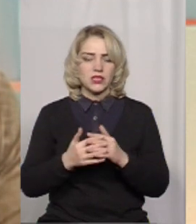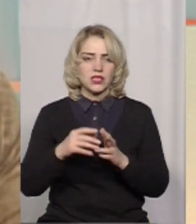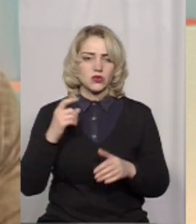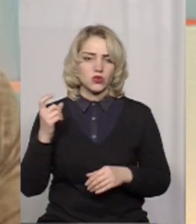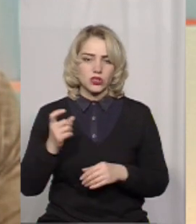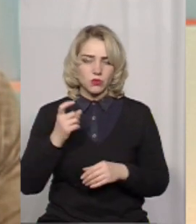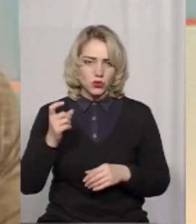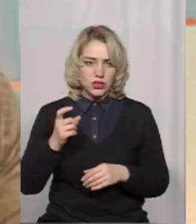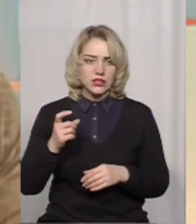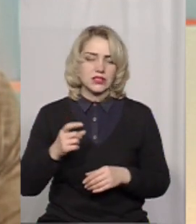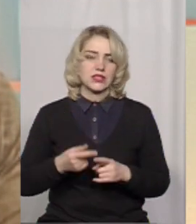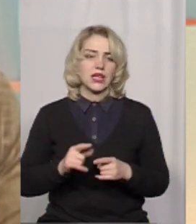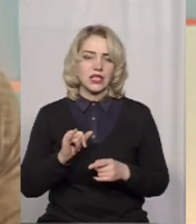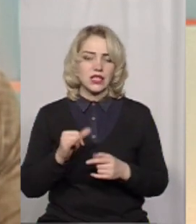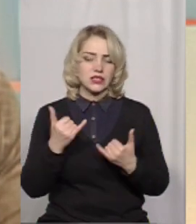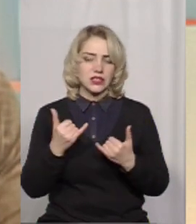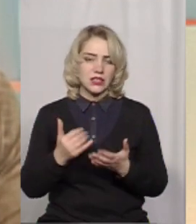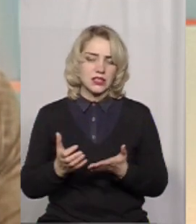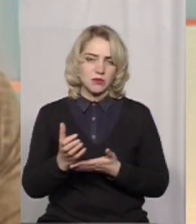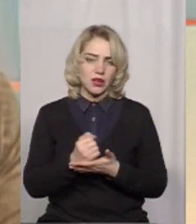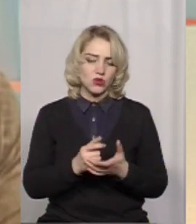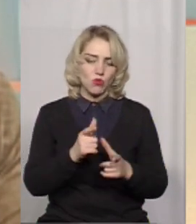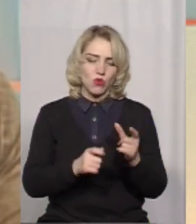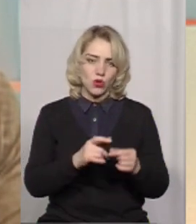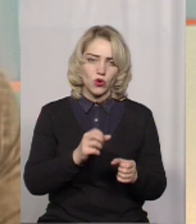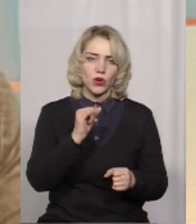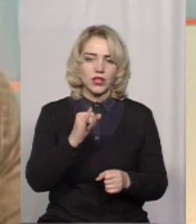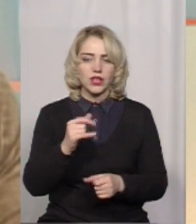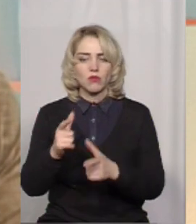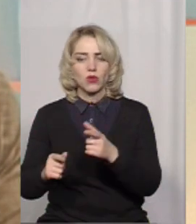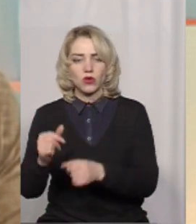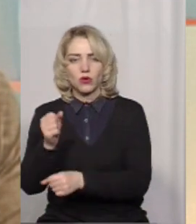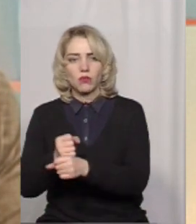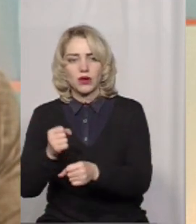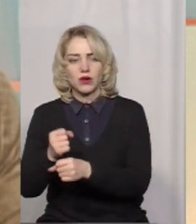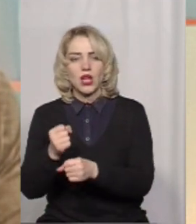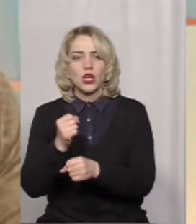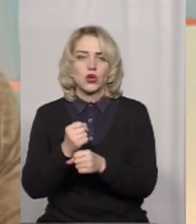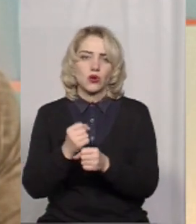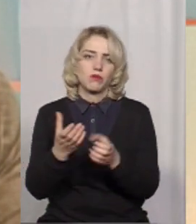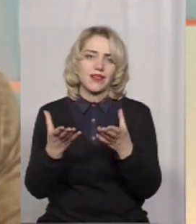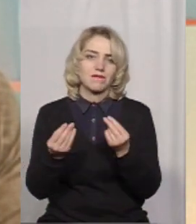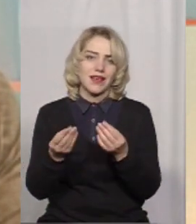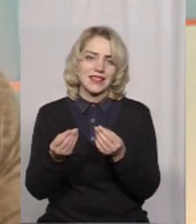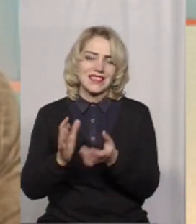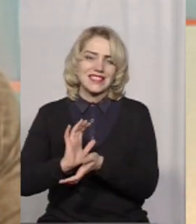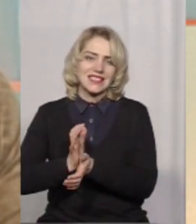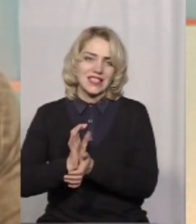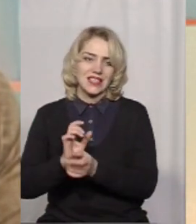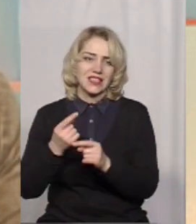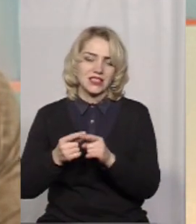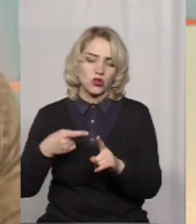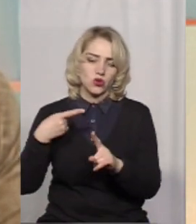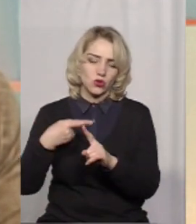кооператив. І зараз збирають молоко і переробляють його, тобто роблять м'які сири. Отримують додаткову вартість. І ця додаткова